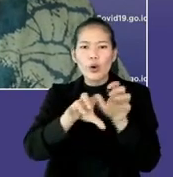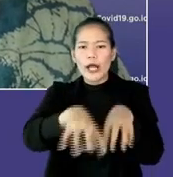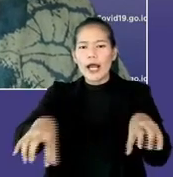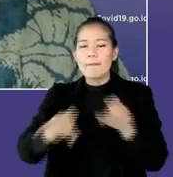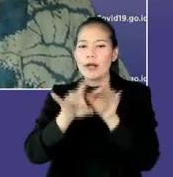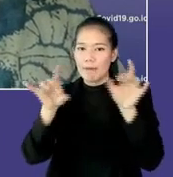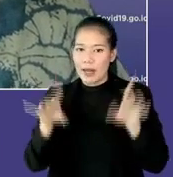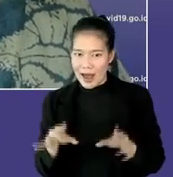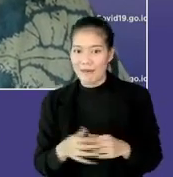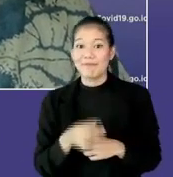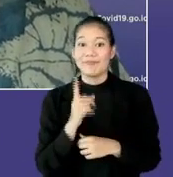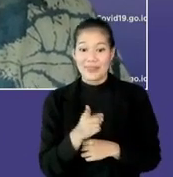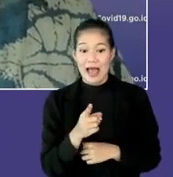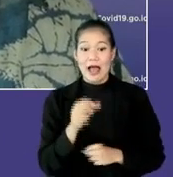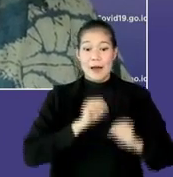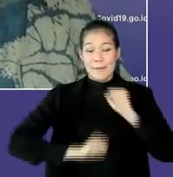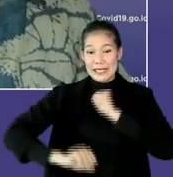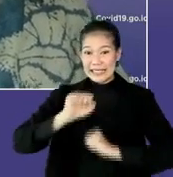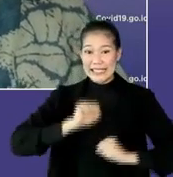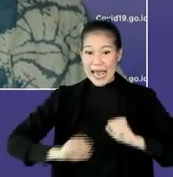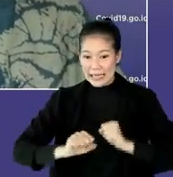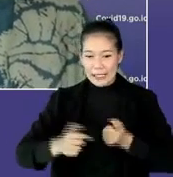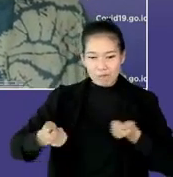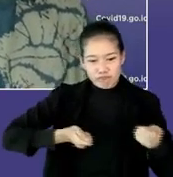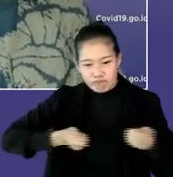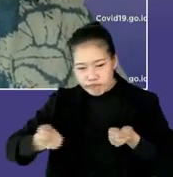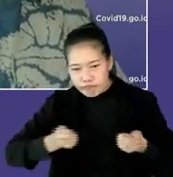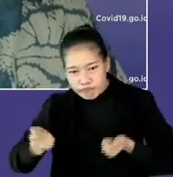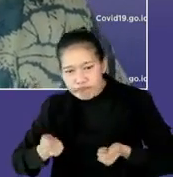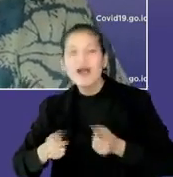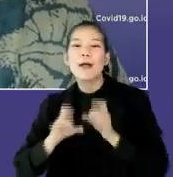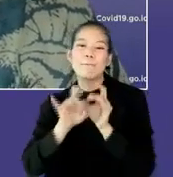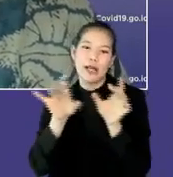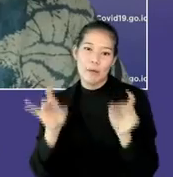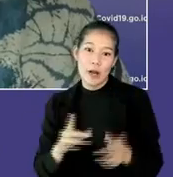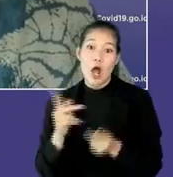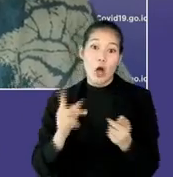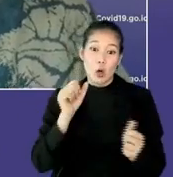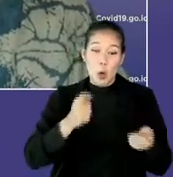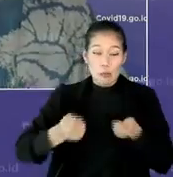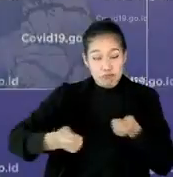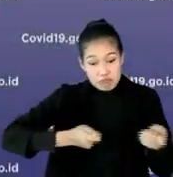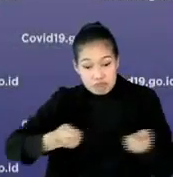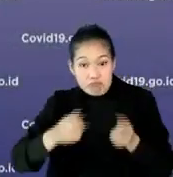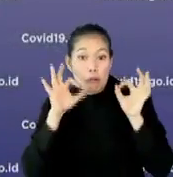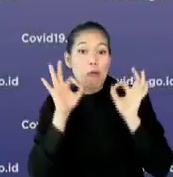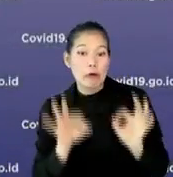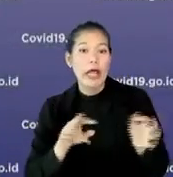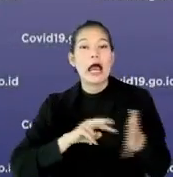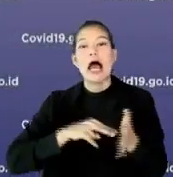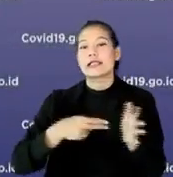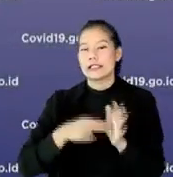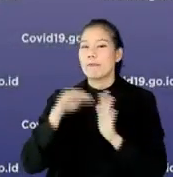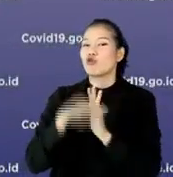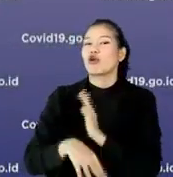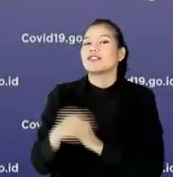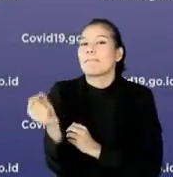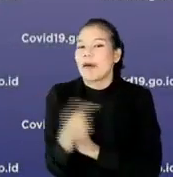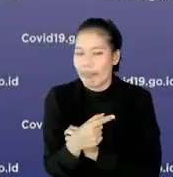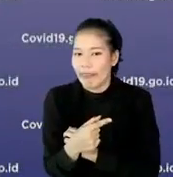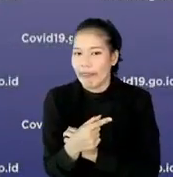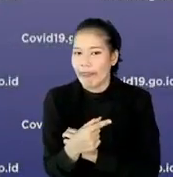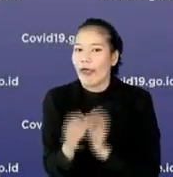dan juga pengendalian mobilitas yang berjalan. Semakin baik mobilitasnya terjaga gitu ya, bisa jadi penurunannya juga lebih cepat.